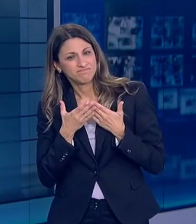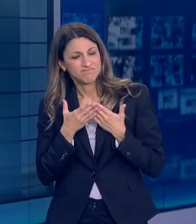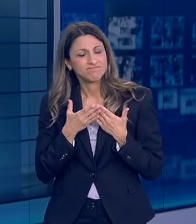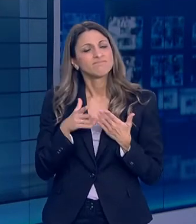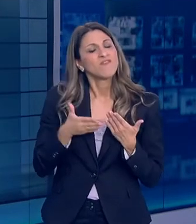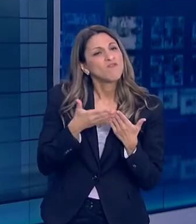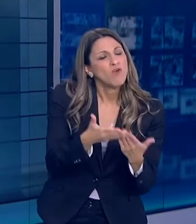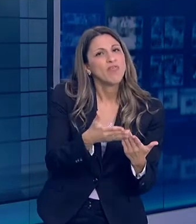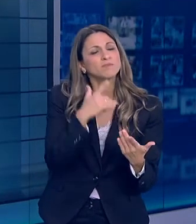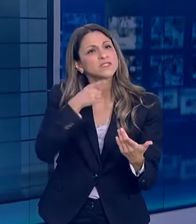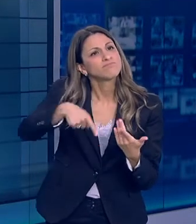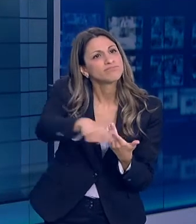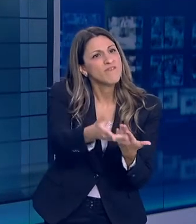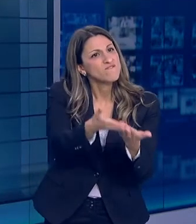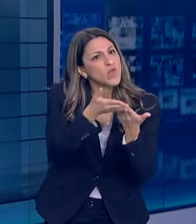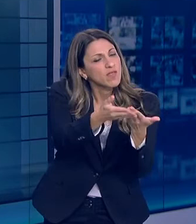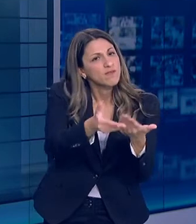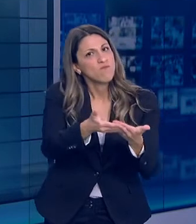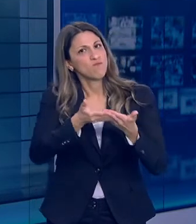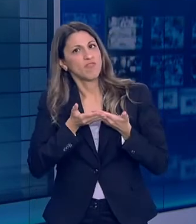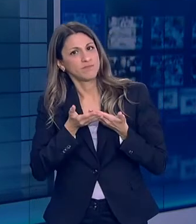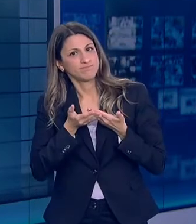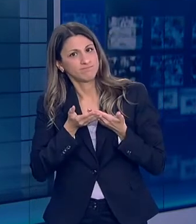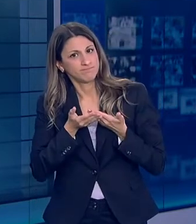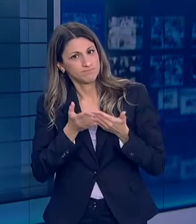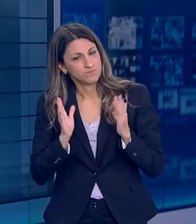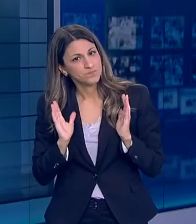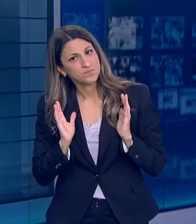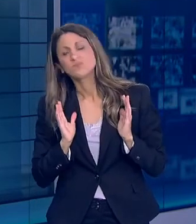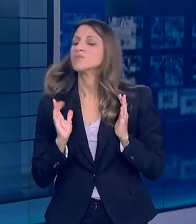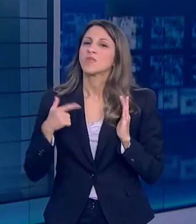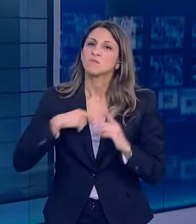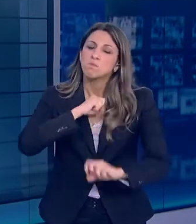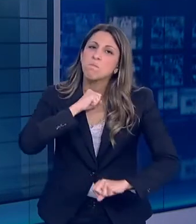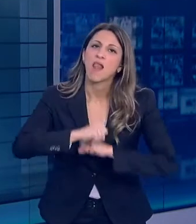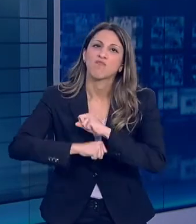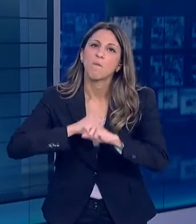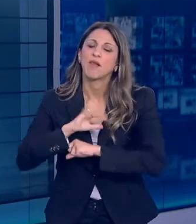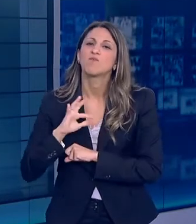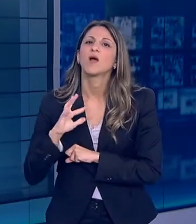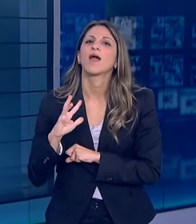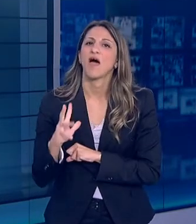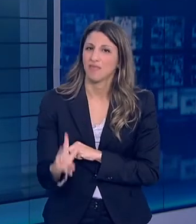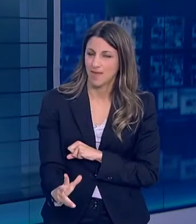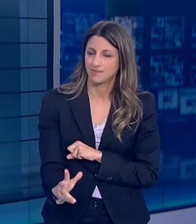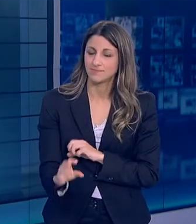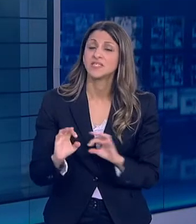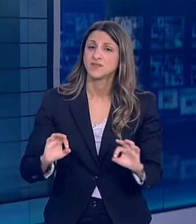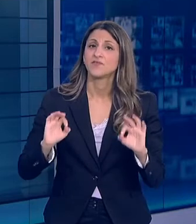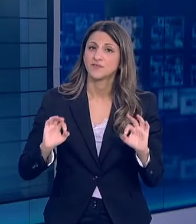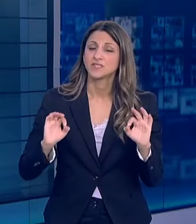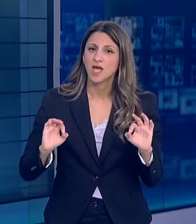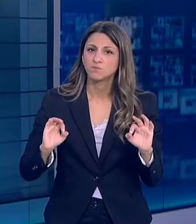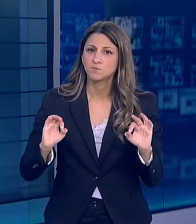άγνωστο με τον ίδιο το χειρότερο εχθρό μας που τον αγκαλιάσαμε με ένα παράξενο τρόπο που τον τιμούσαμε σε εισαγωγικά